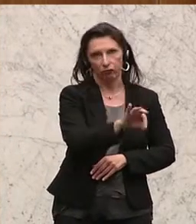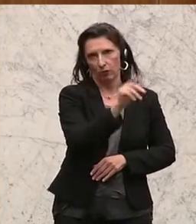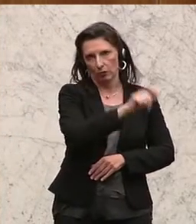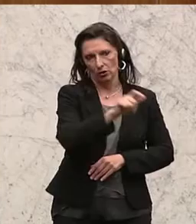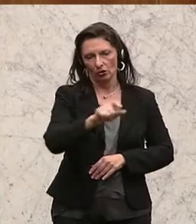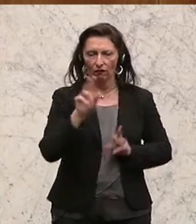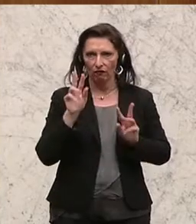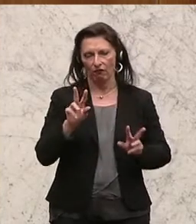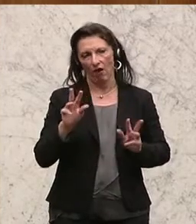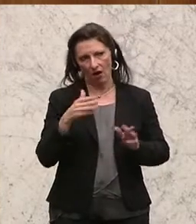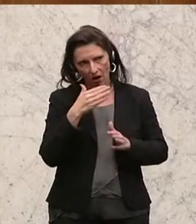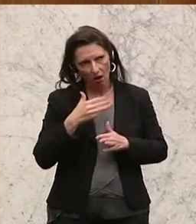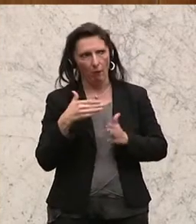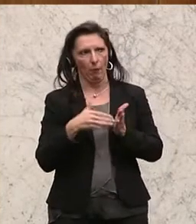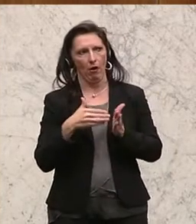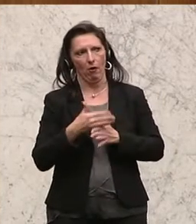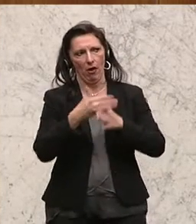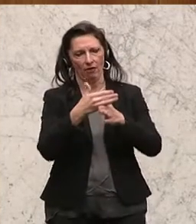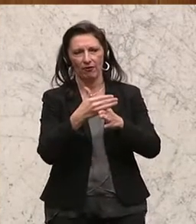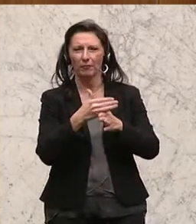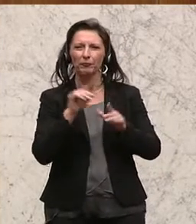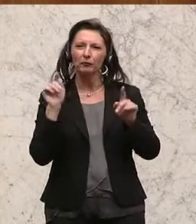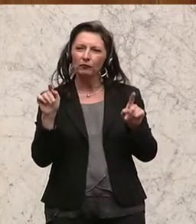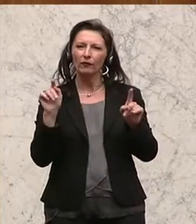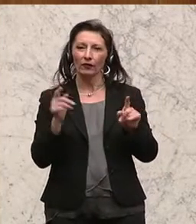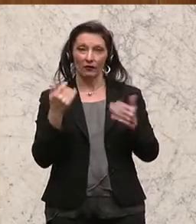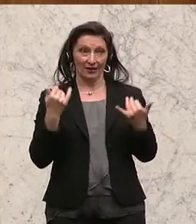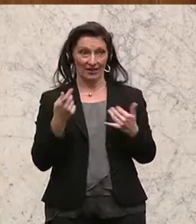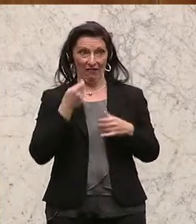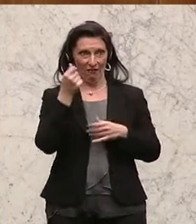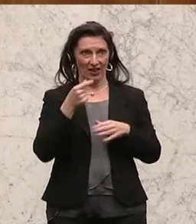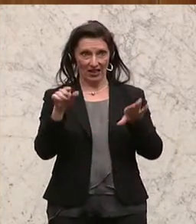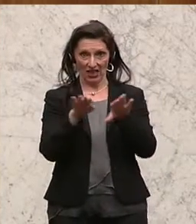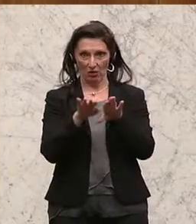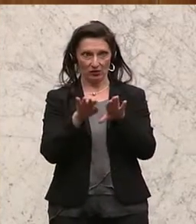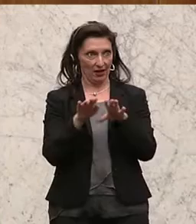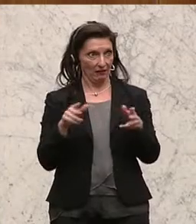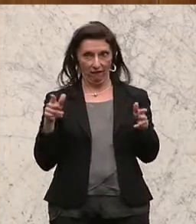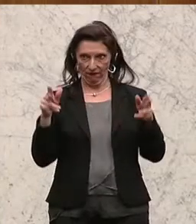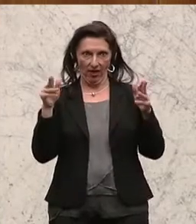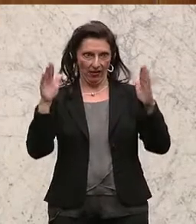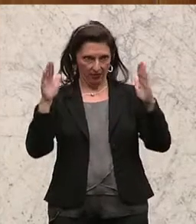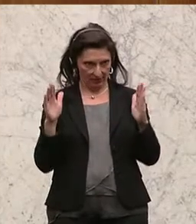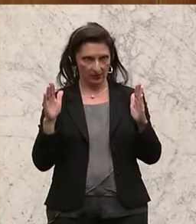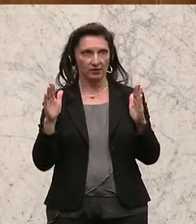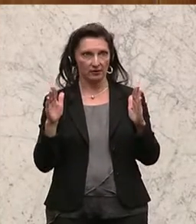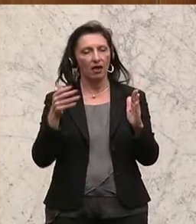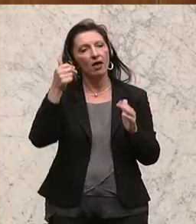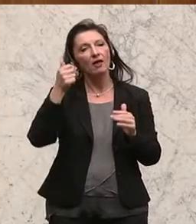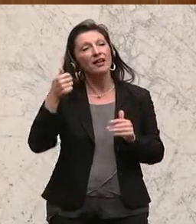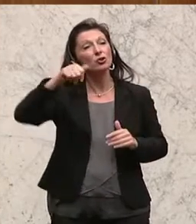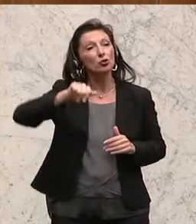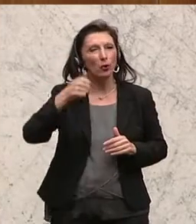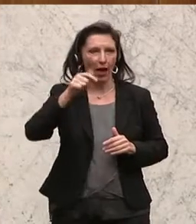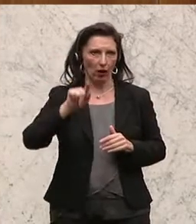Hilfe brauchen. Und wir wenden in dieser Finanzausgleichsperiode zusätzlich 1,9